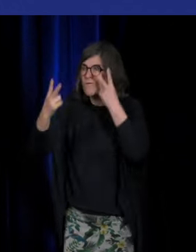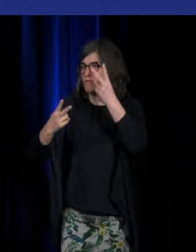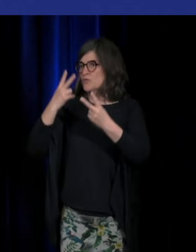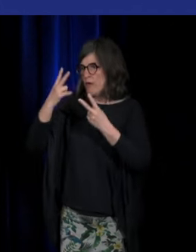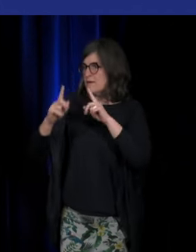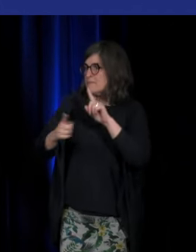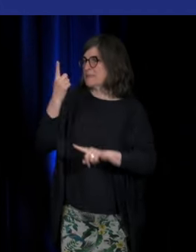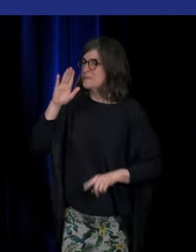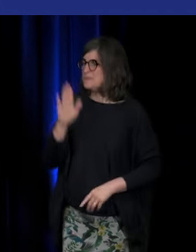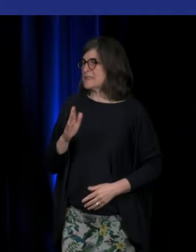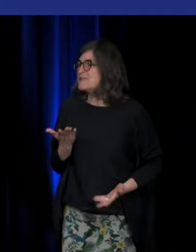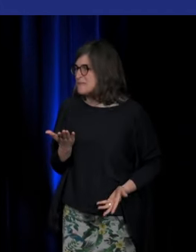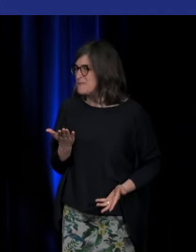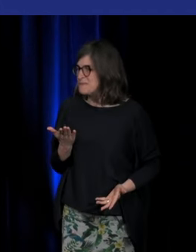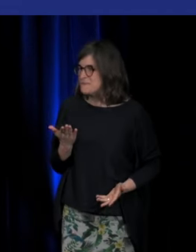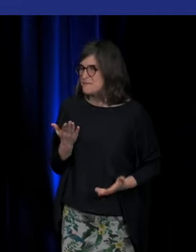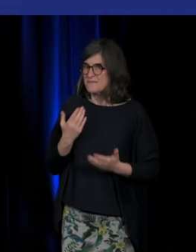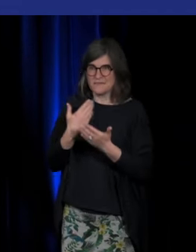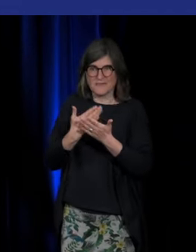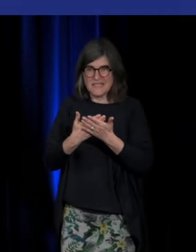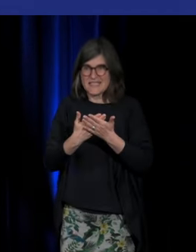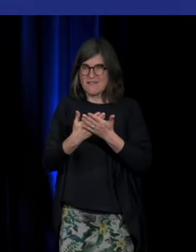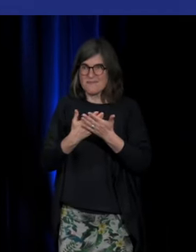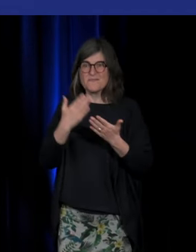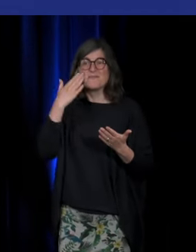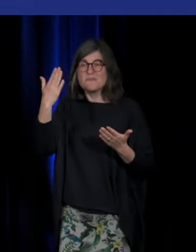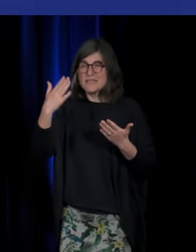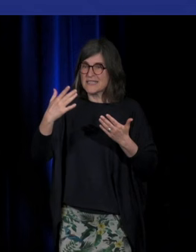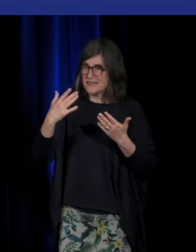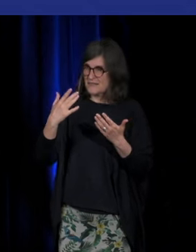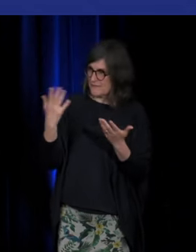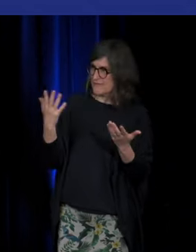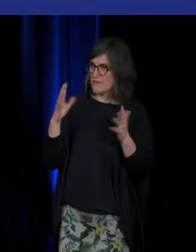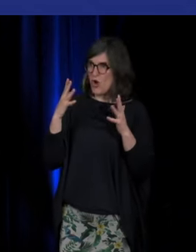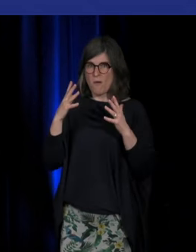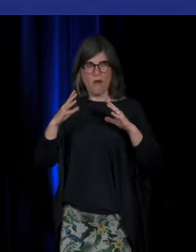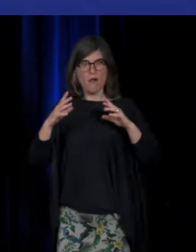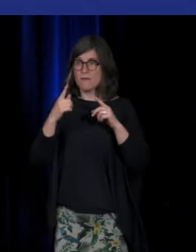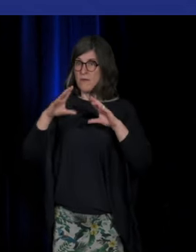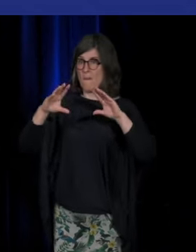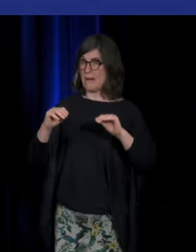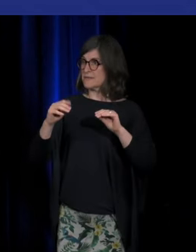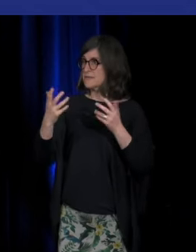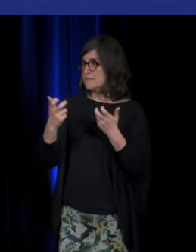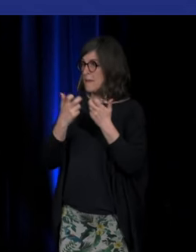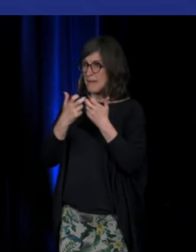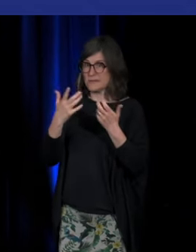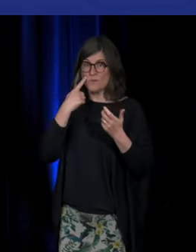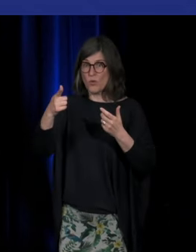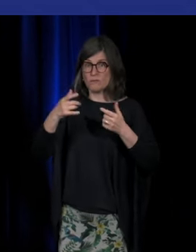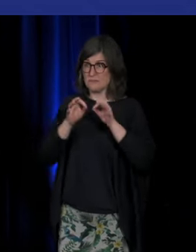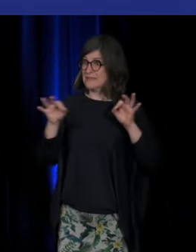visuel au monde. Donc, dès qu'il faut trouver le meilleur endroit pour se placer, vous voyez, il y a un usage